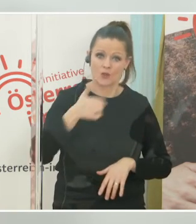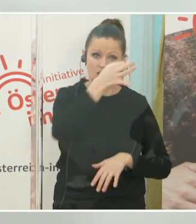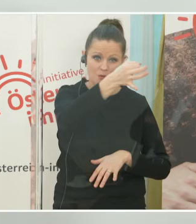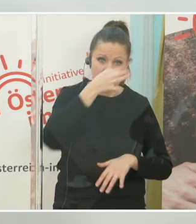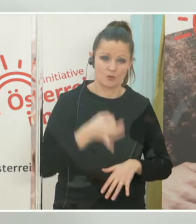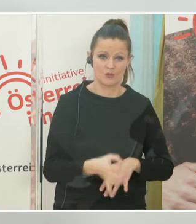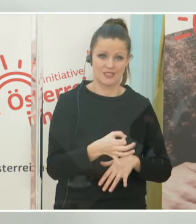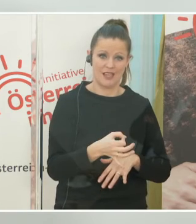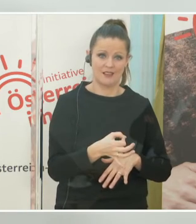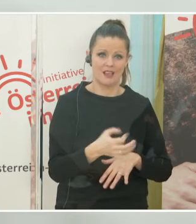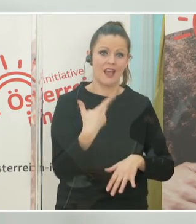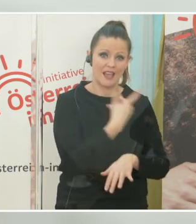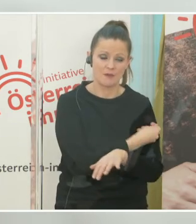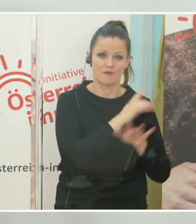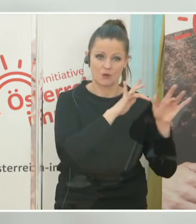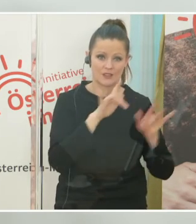für die Betreffenden gefährlich wird.